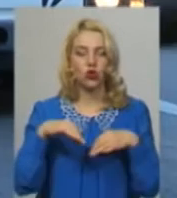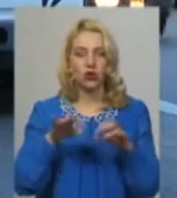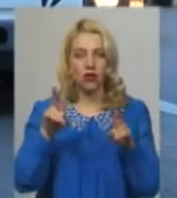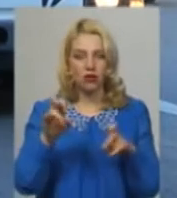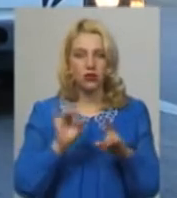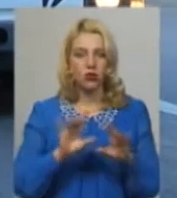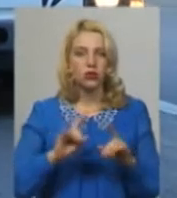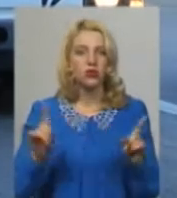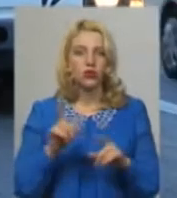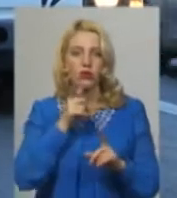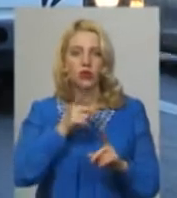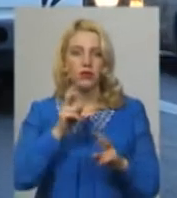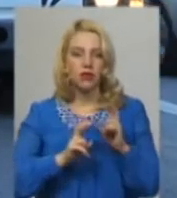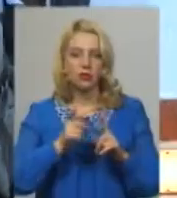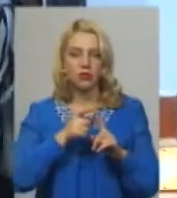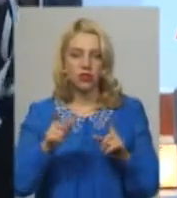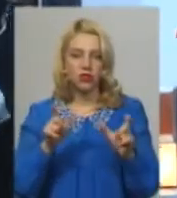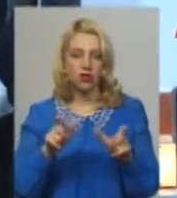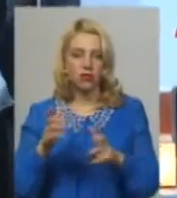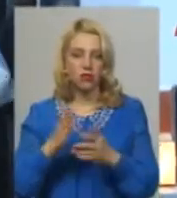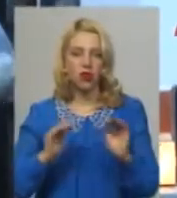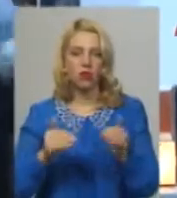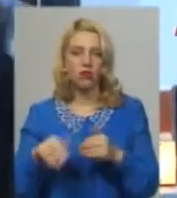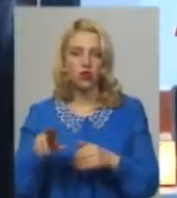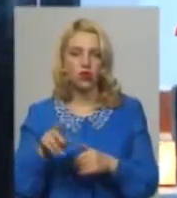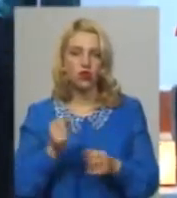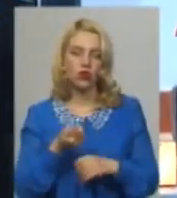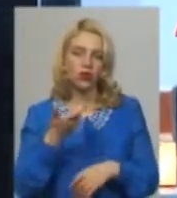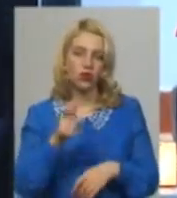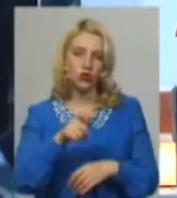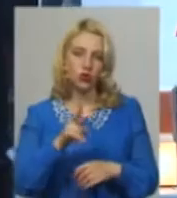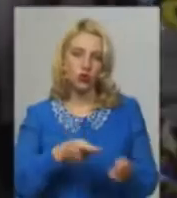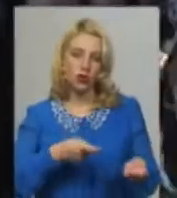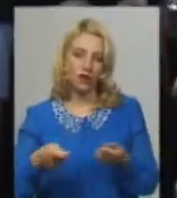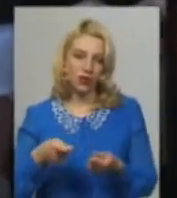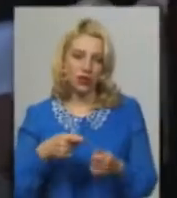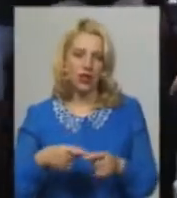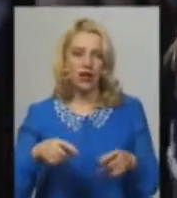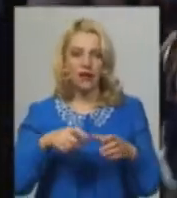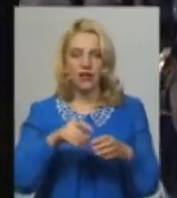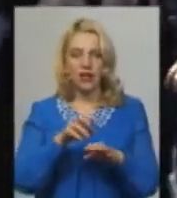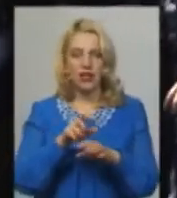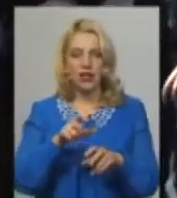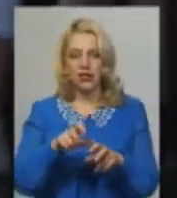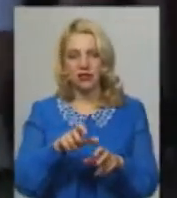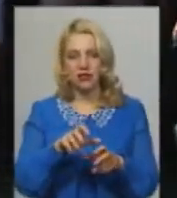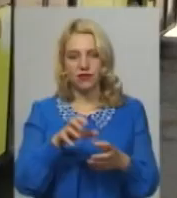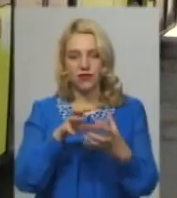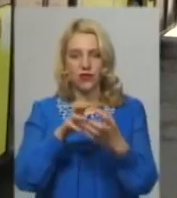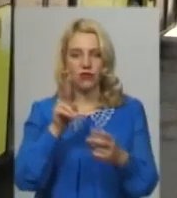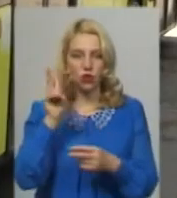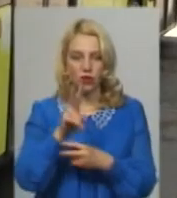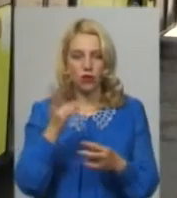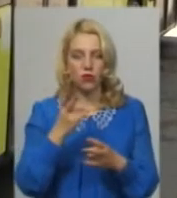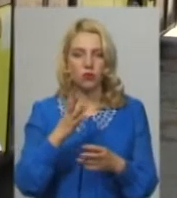каже, Підприємство під час карантину має обмежені щодо кількості перевезення пасажирів. У салонах транспортних засобів пасажирів має бути найбільше